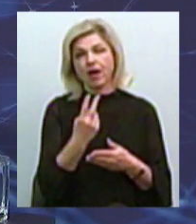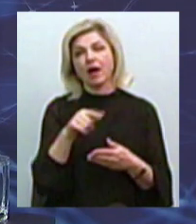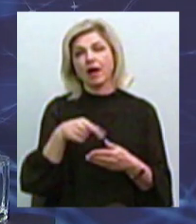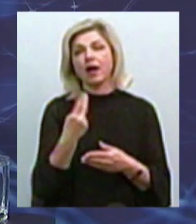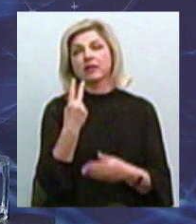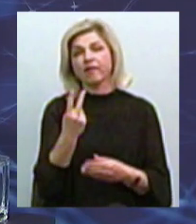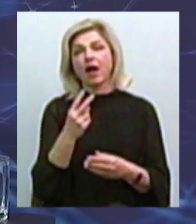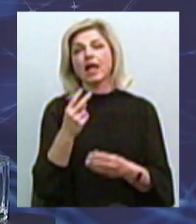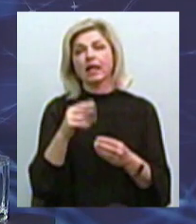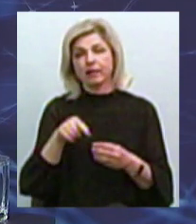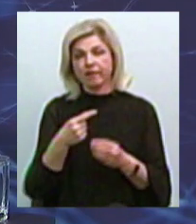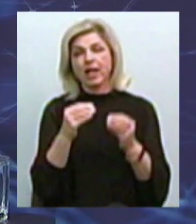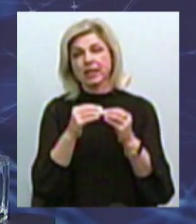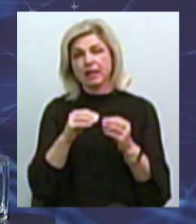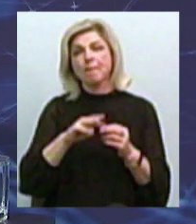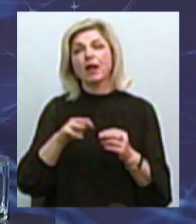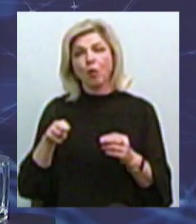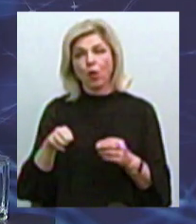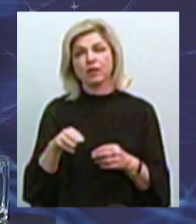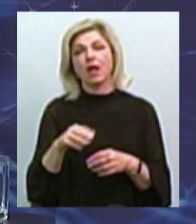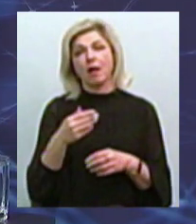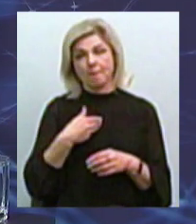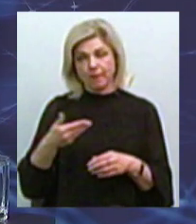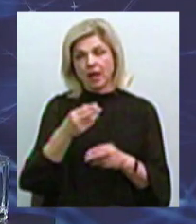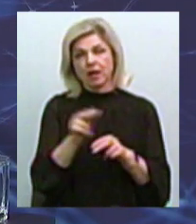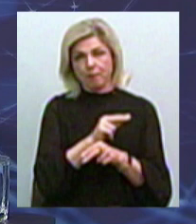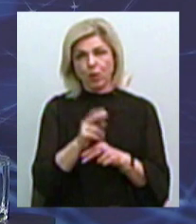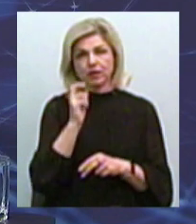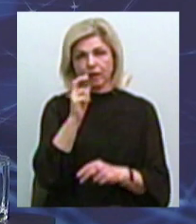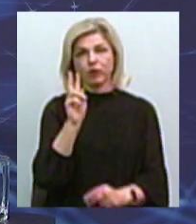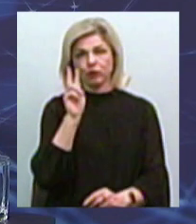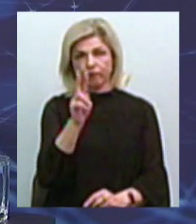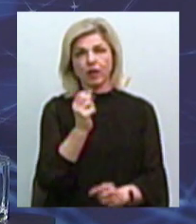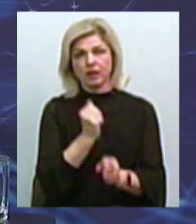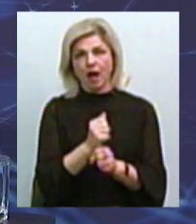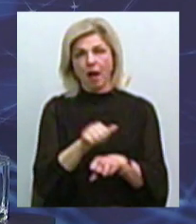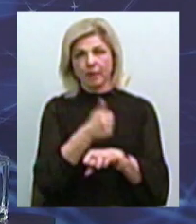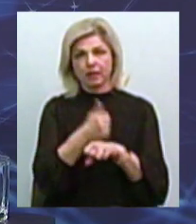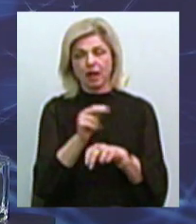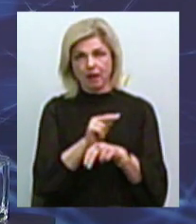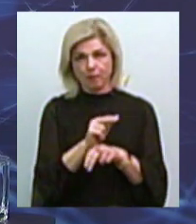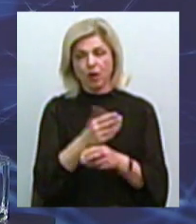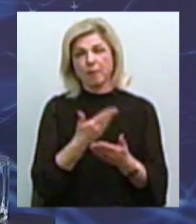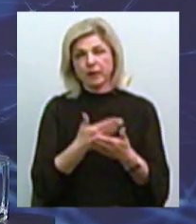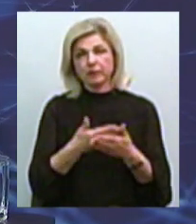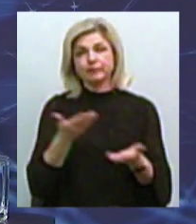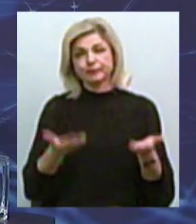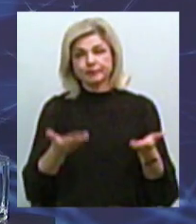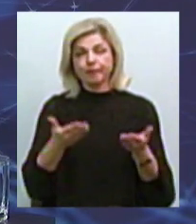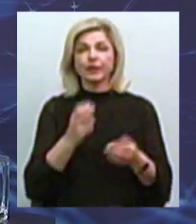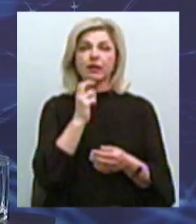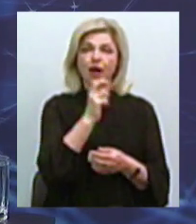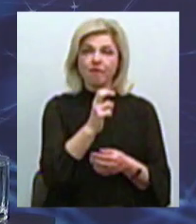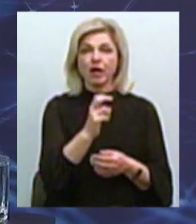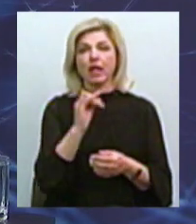млн. в місяць ми розробуємо. Ми ремонтируємо трамваї і троллейбуси, делаємо капітальний ремонт. Примерно соотношення ремонту трамваї